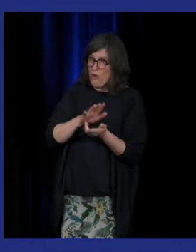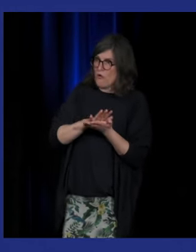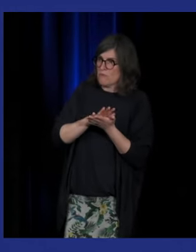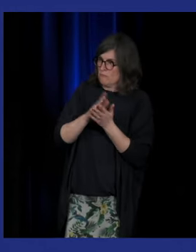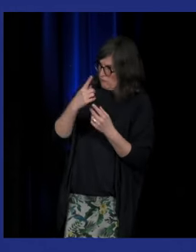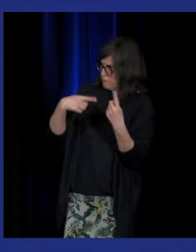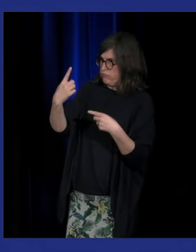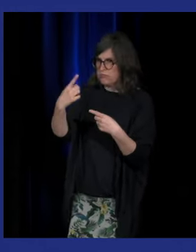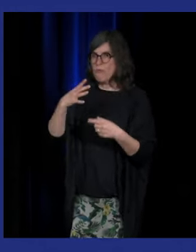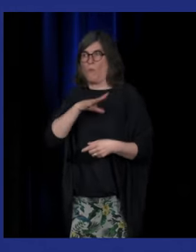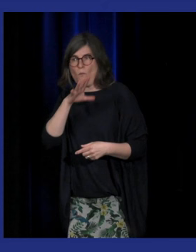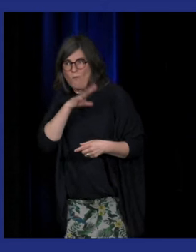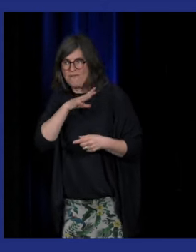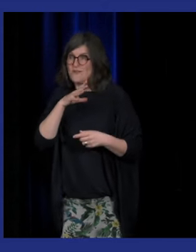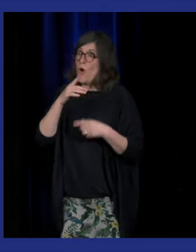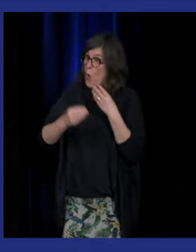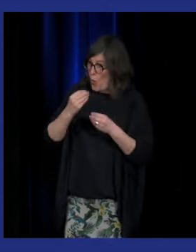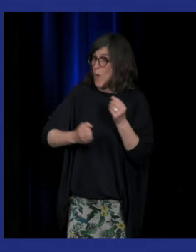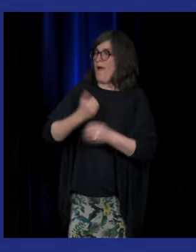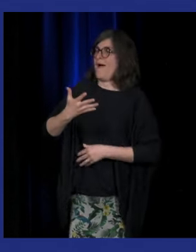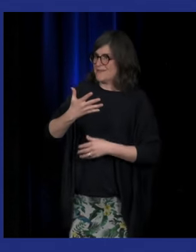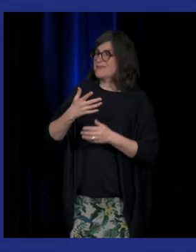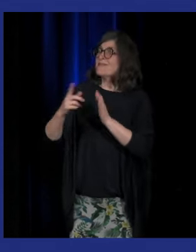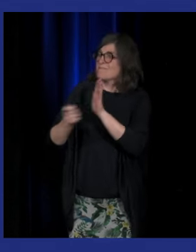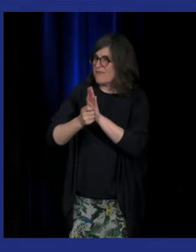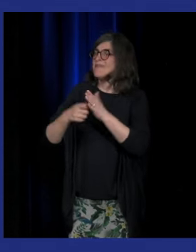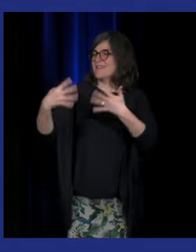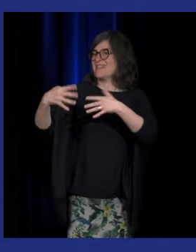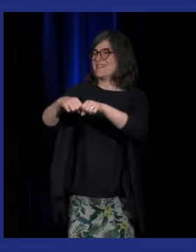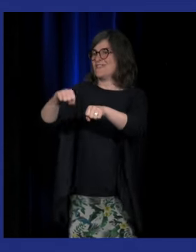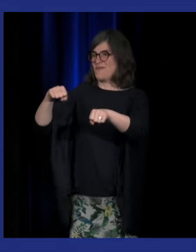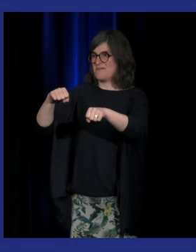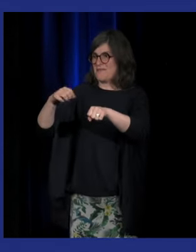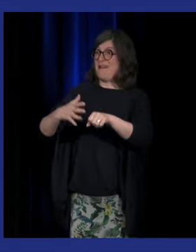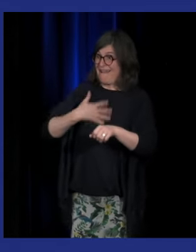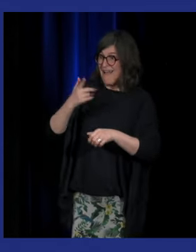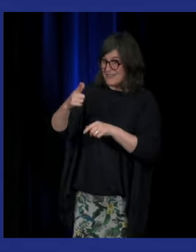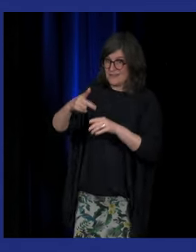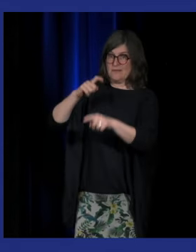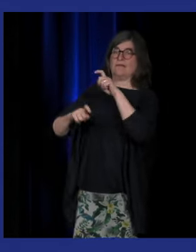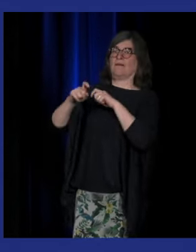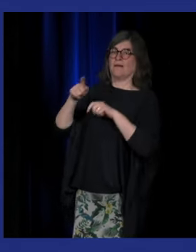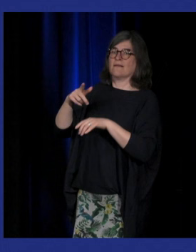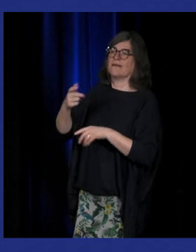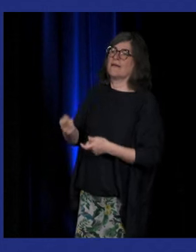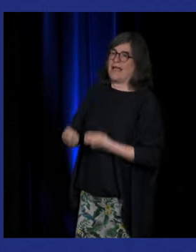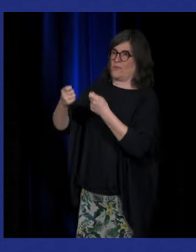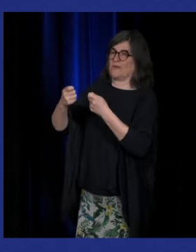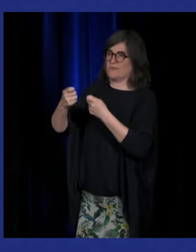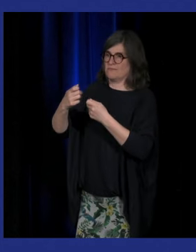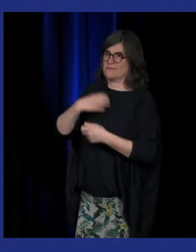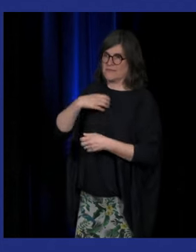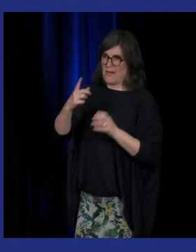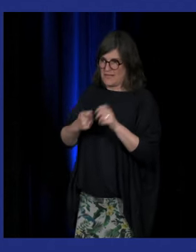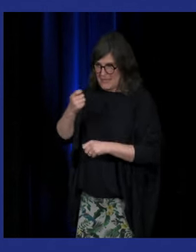les artistes dont on va parler au XIXe siècle. Donc, cette grande période, c'est juste des détails. Et la seule